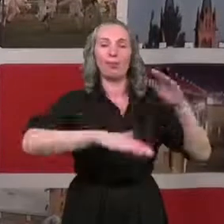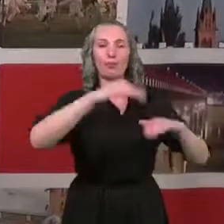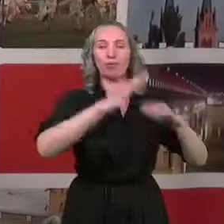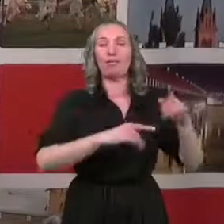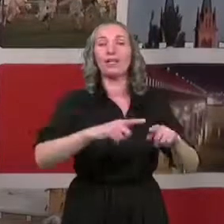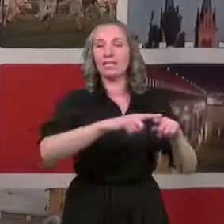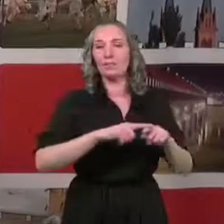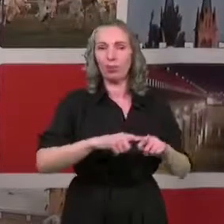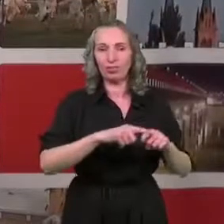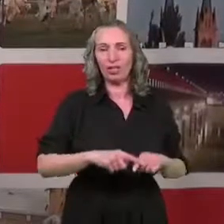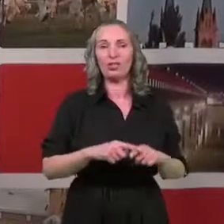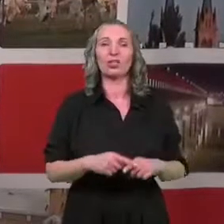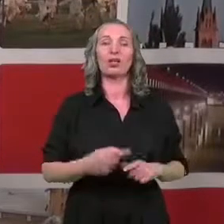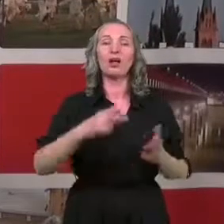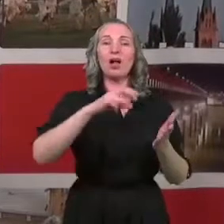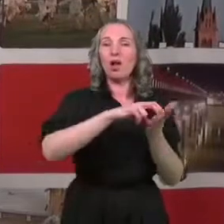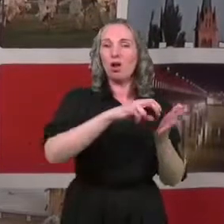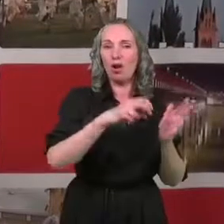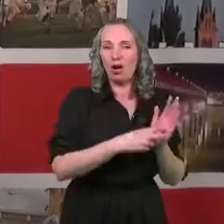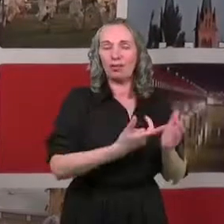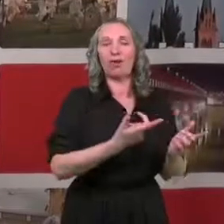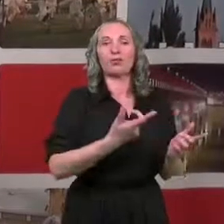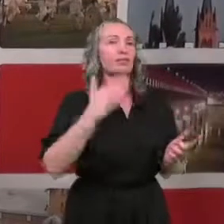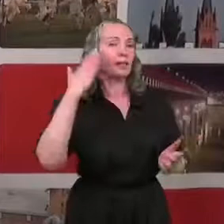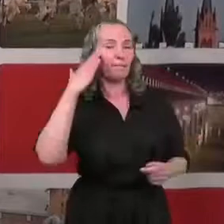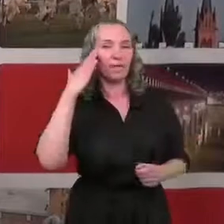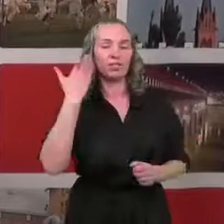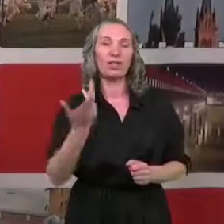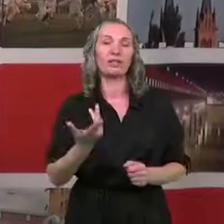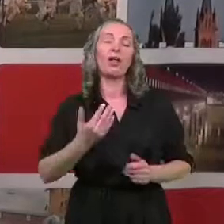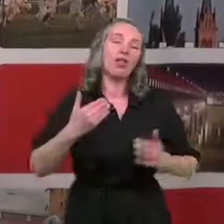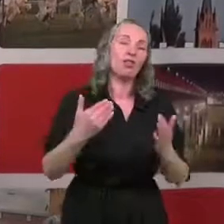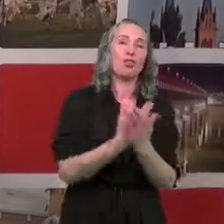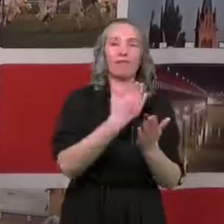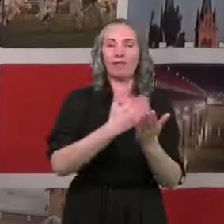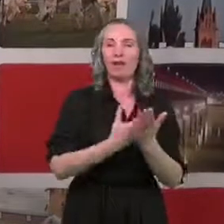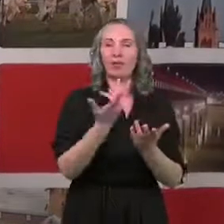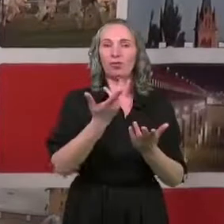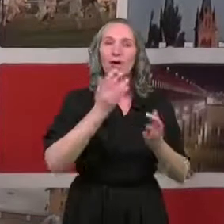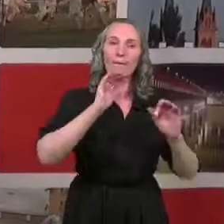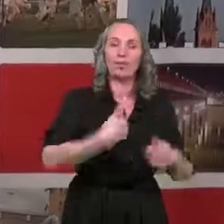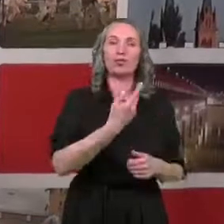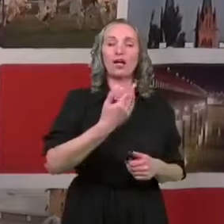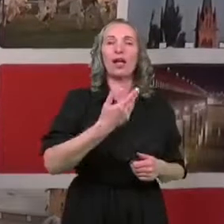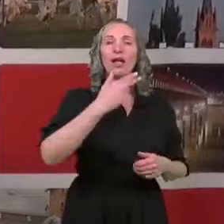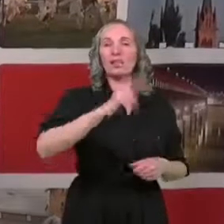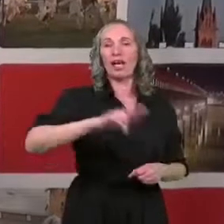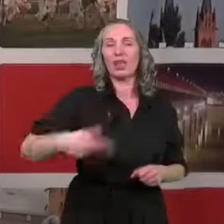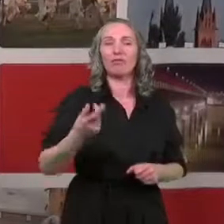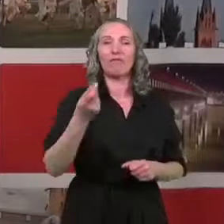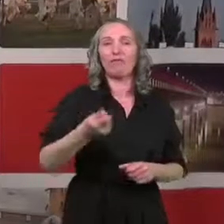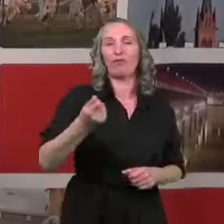spółdzielczych lokatorskich mieszkań. Na nowych zasadach korzystając z Narodowego Funduszu